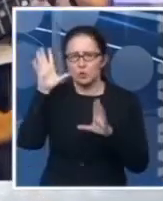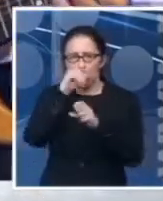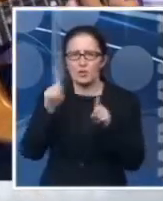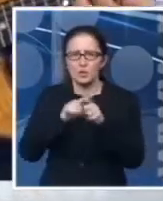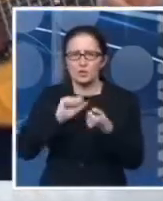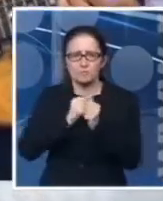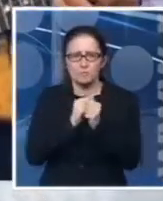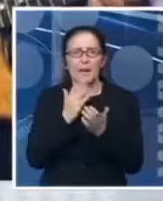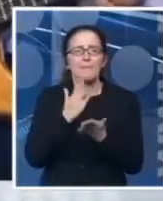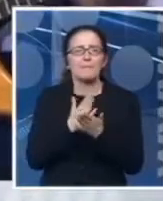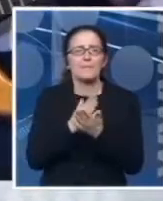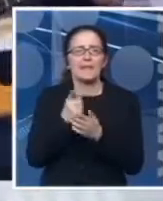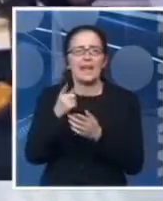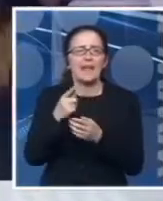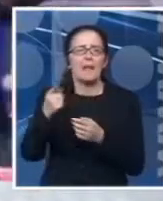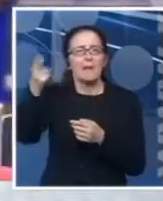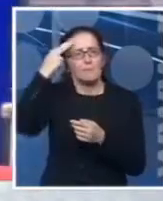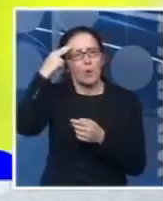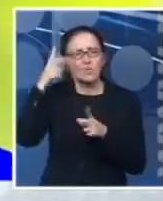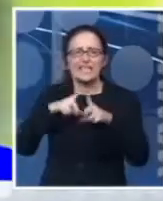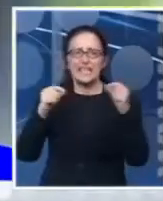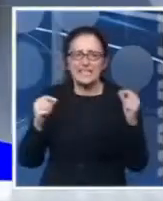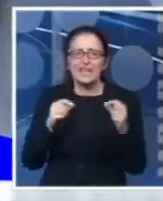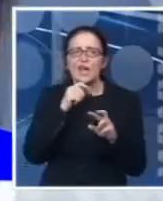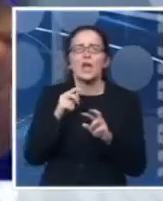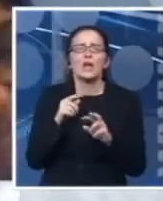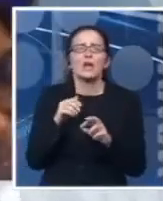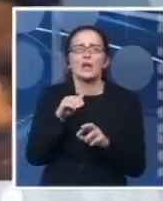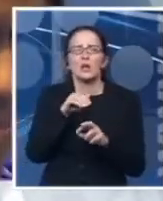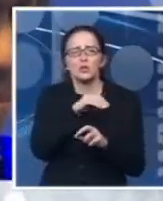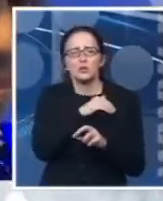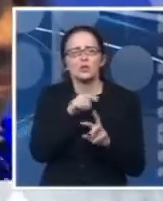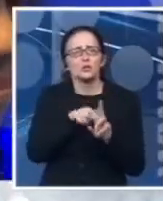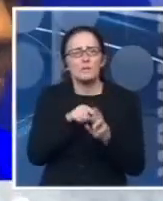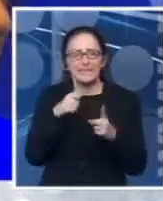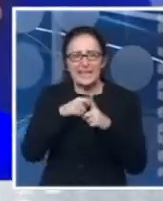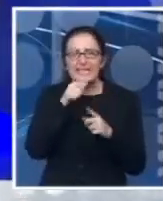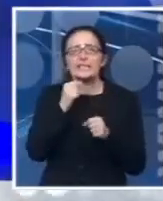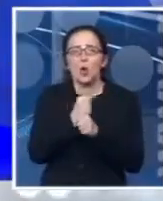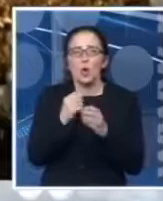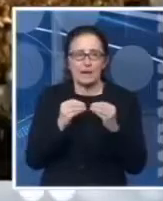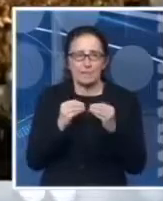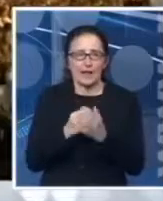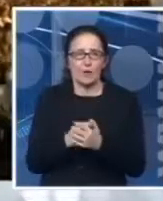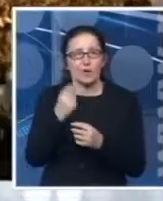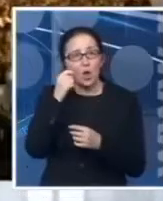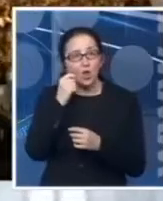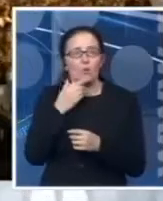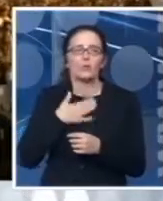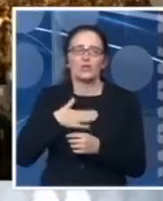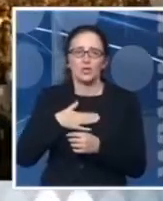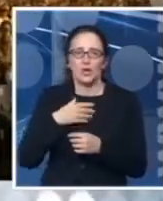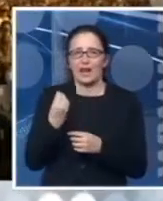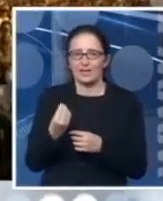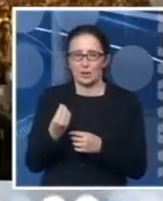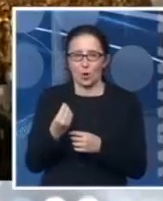nastupale komercijalne zvezde Gypsy Kings i Goran Bregović i pokazalo se da je publika zapravo željna i